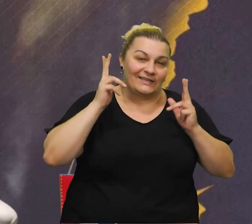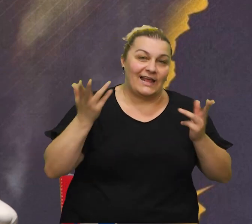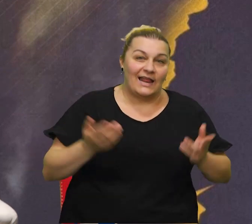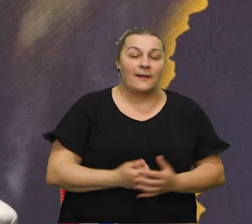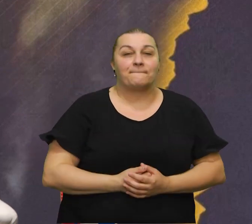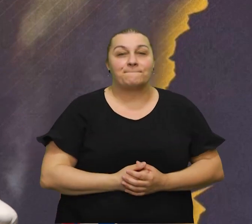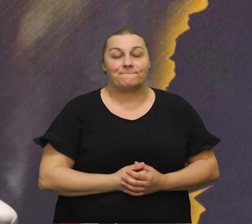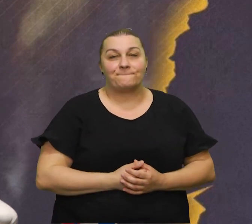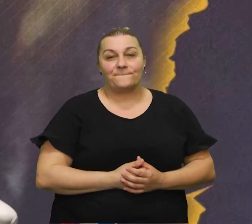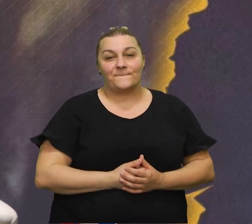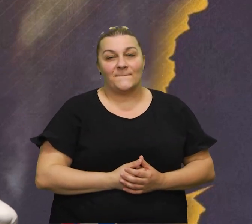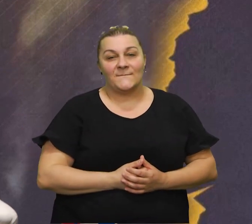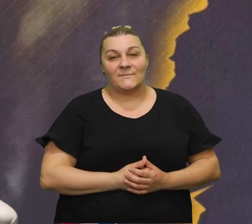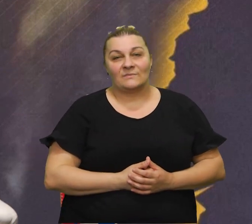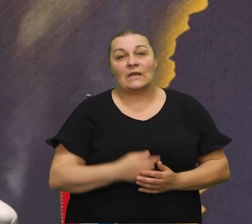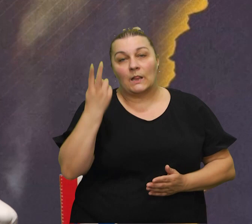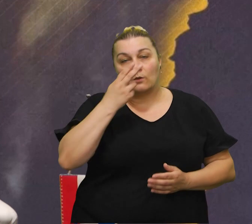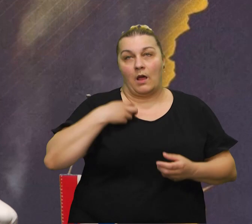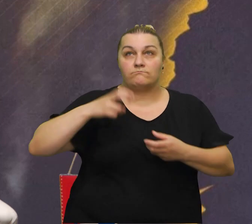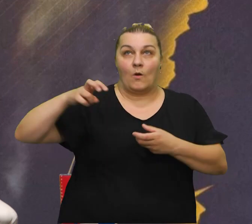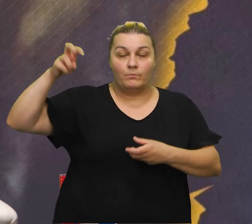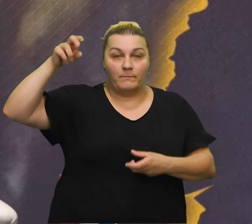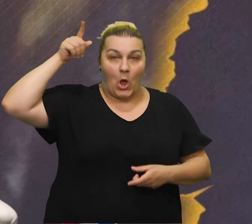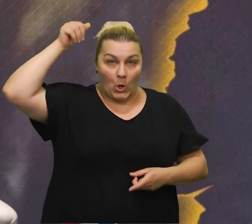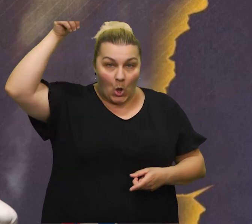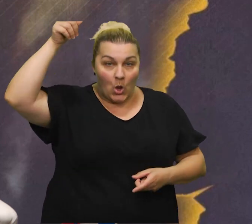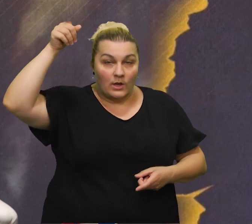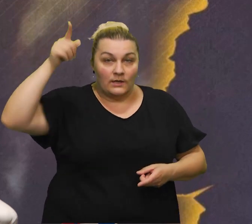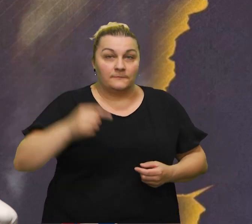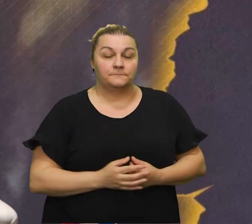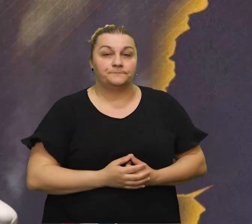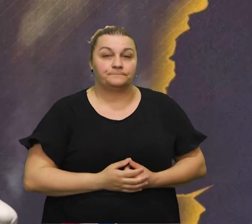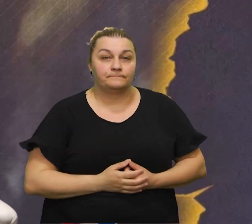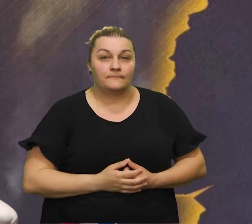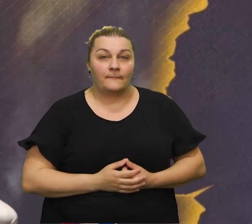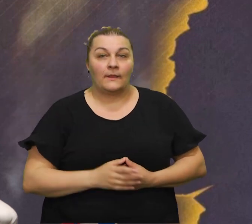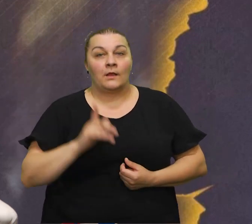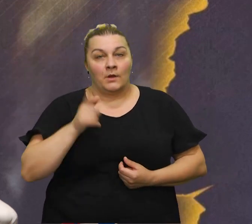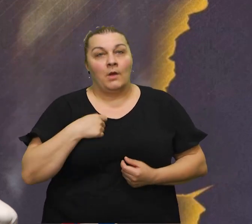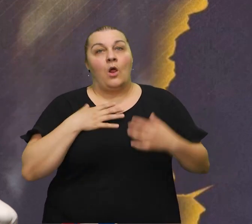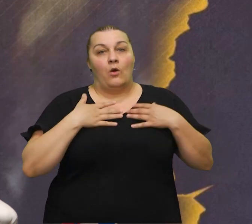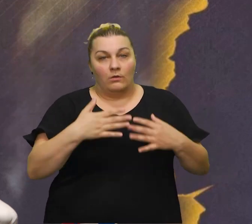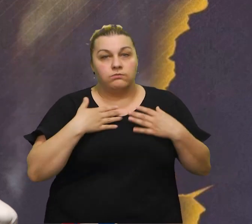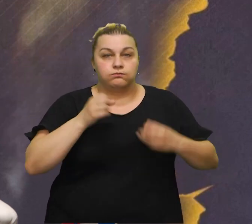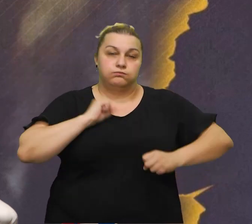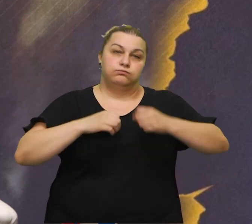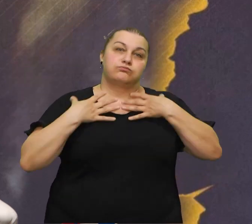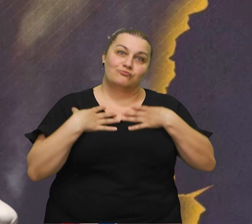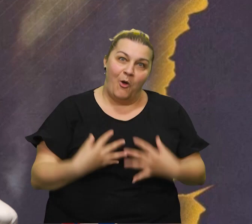legenda svjeska i normalno kada sam se popeja gore malo znam se mora rekuperati ono